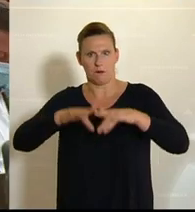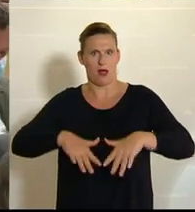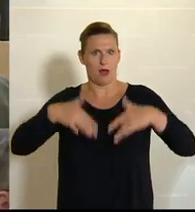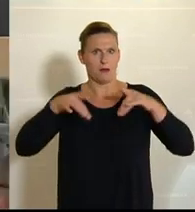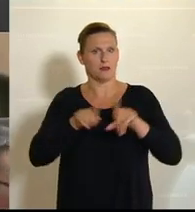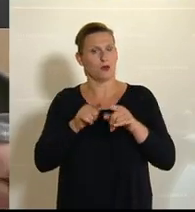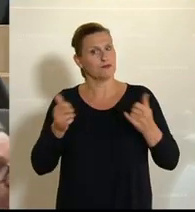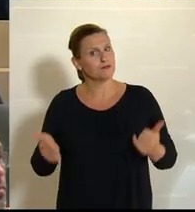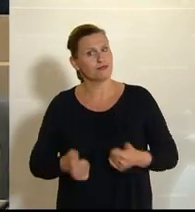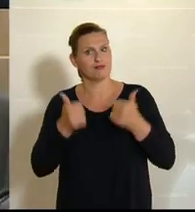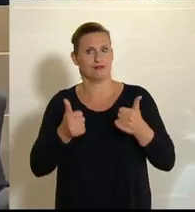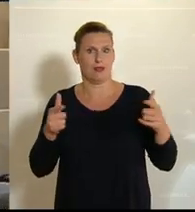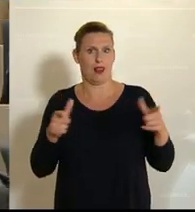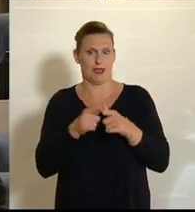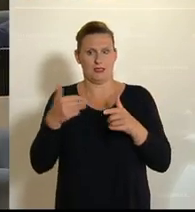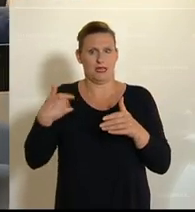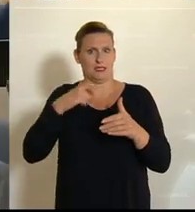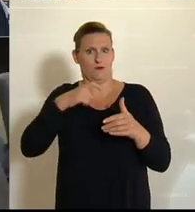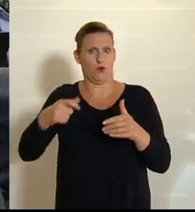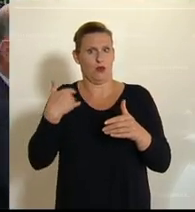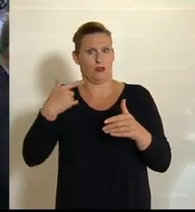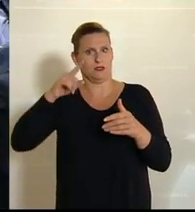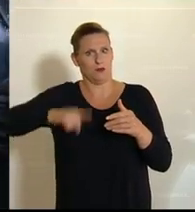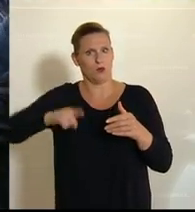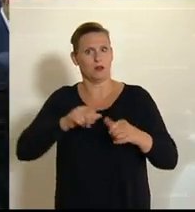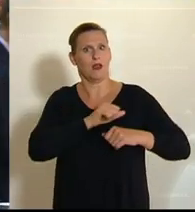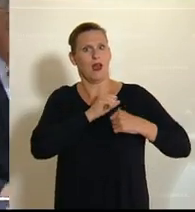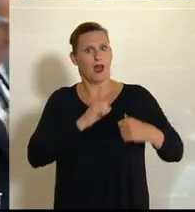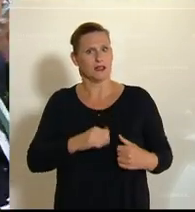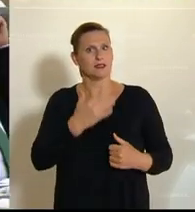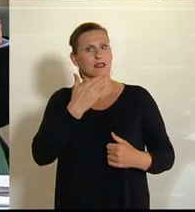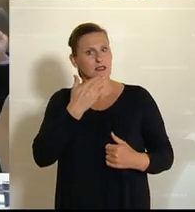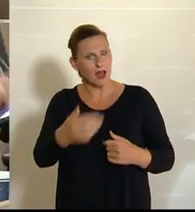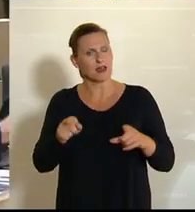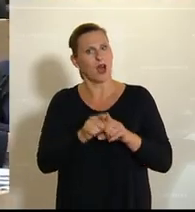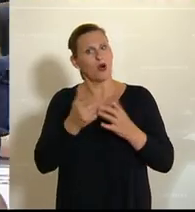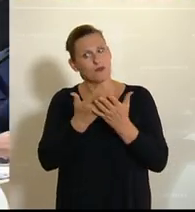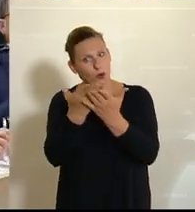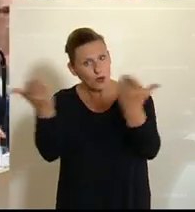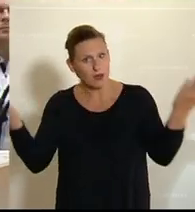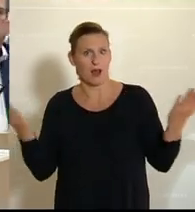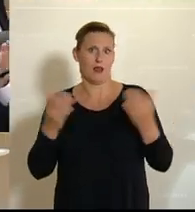die Großartiges geleistet haben in den letzten Wochen und Monaten. Ein herzliches Danke von meiner Seite hier dafür.